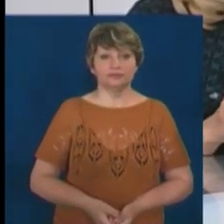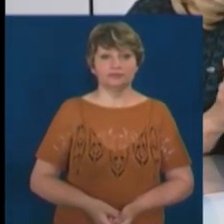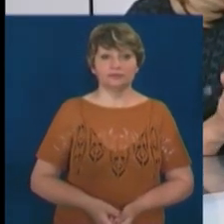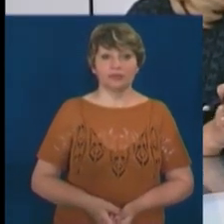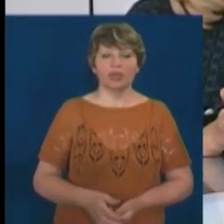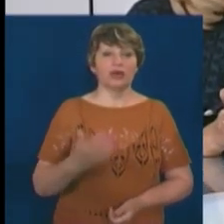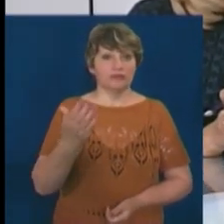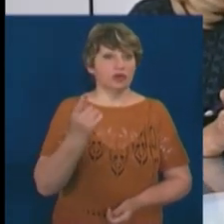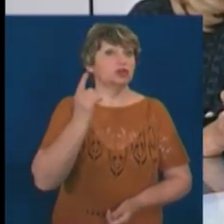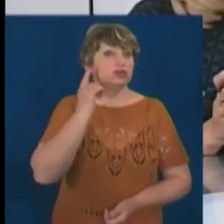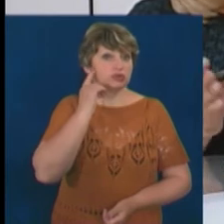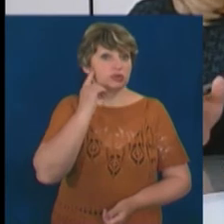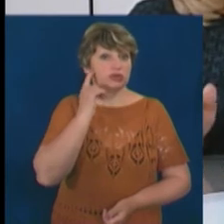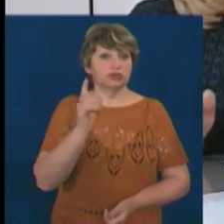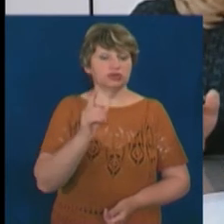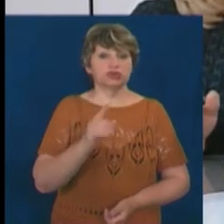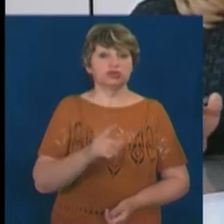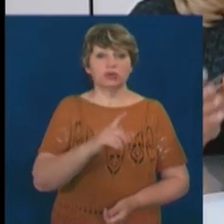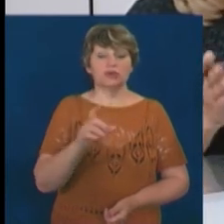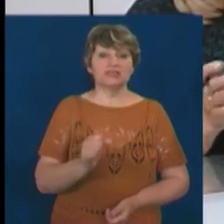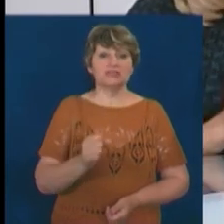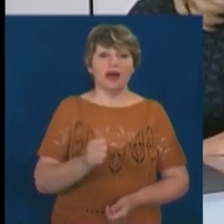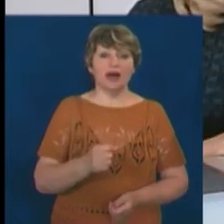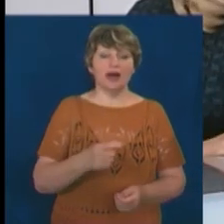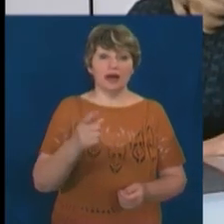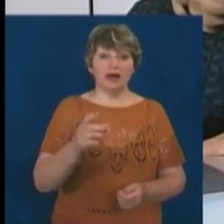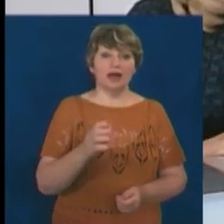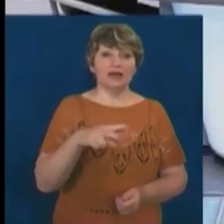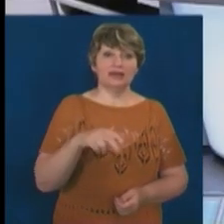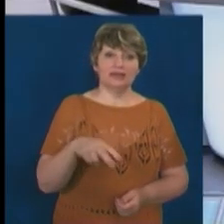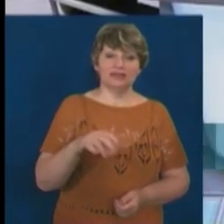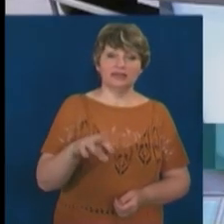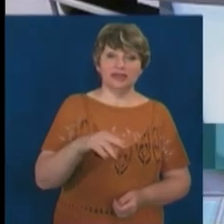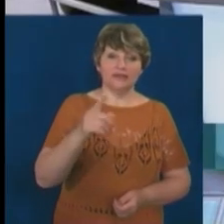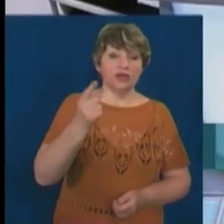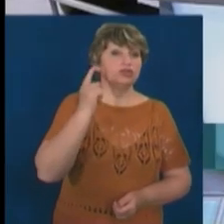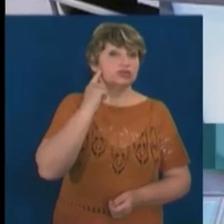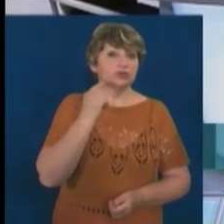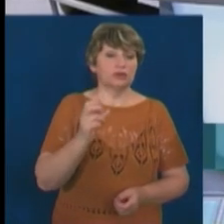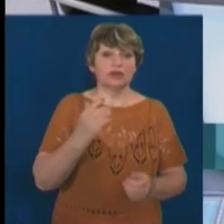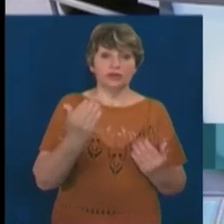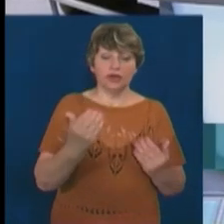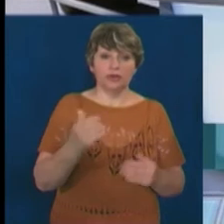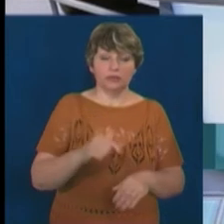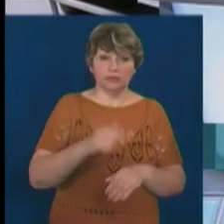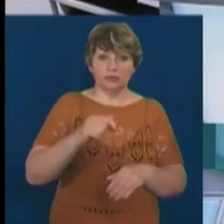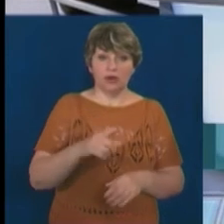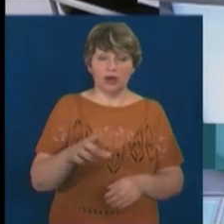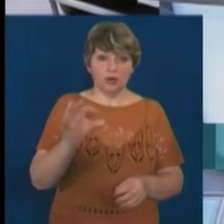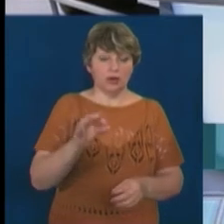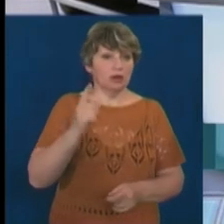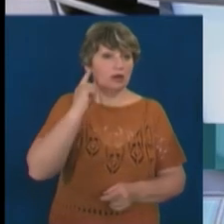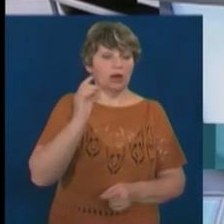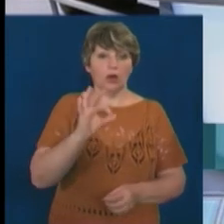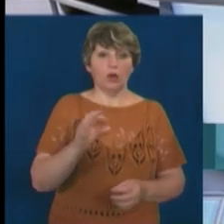Власне, ви чули, що думаєте, що думає з приводу складових рецептів ось і пані Лідія. Зокрема, ви чули її реакцію про гроші. Що ви